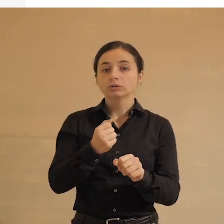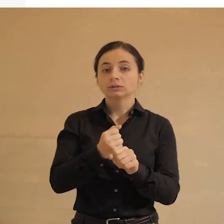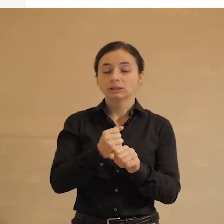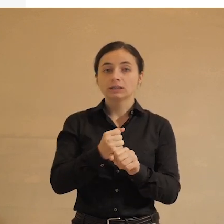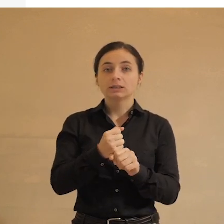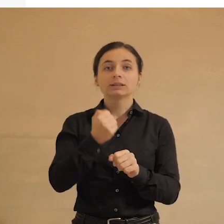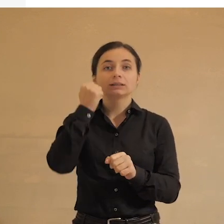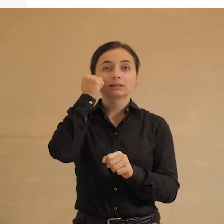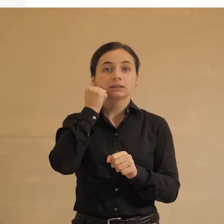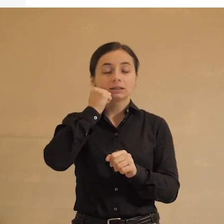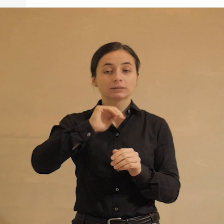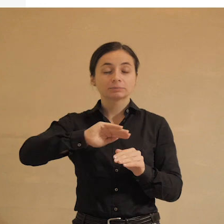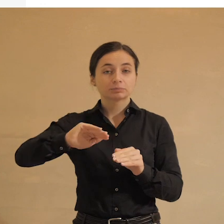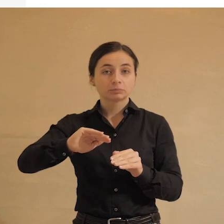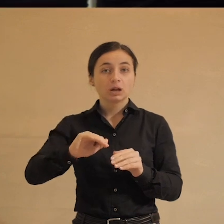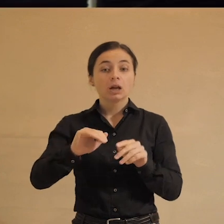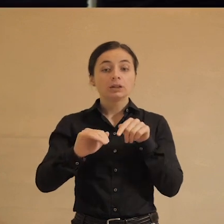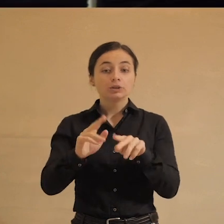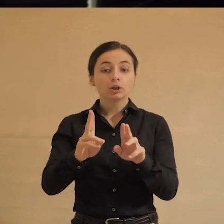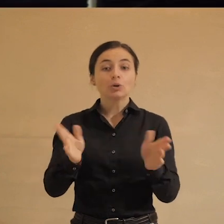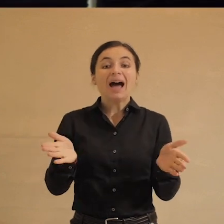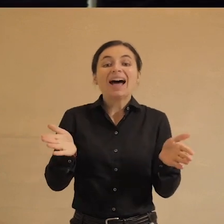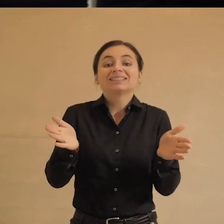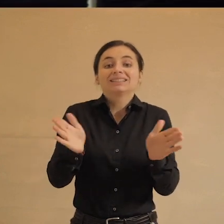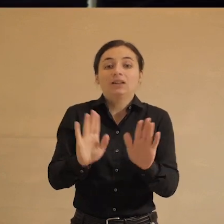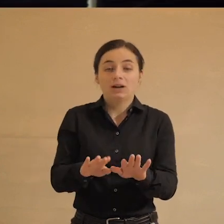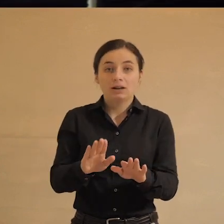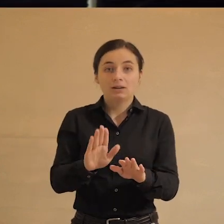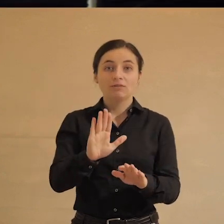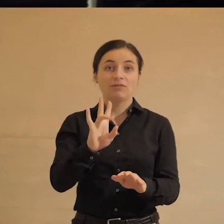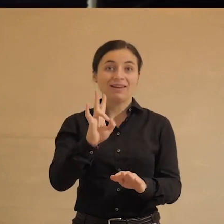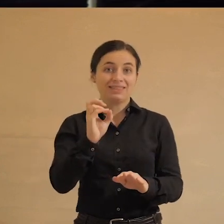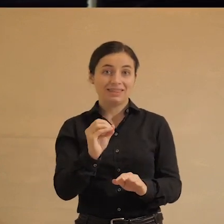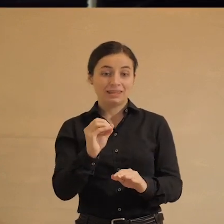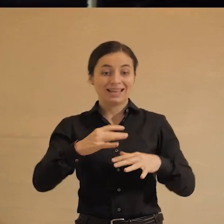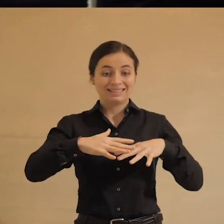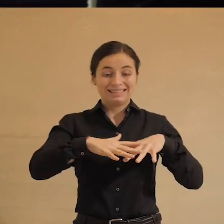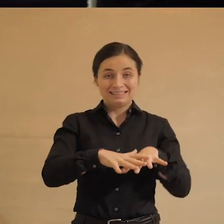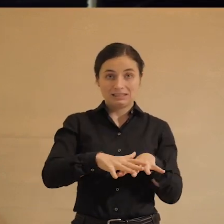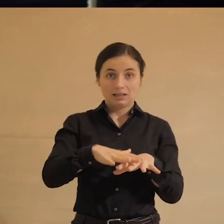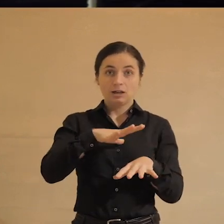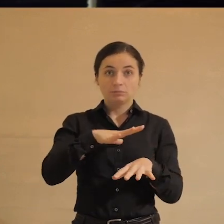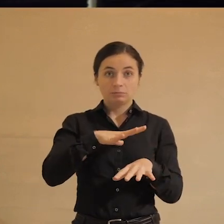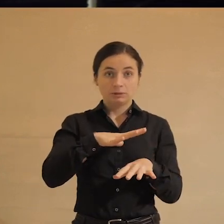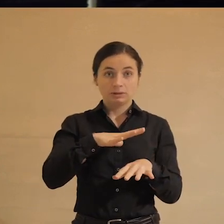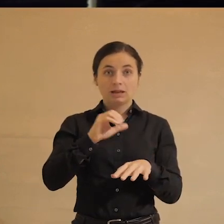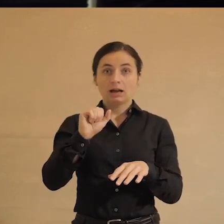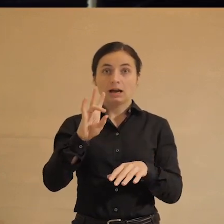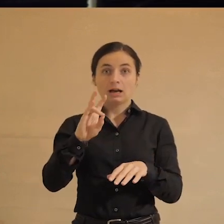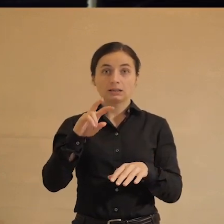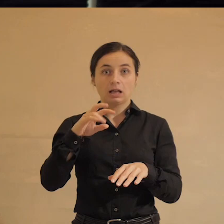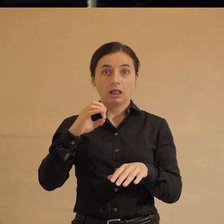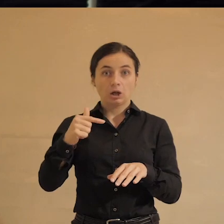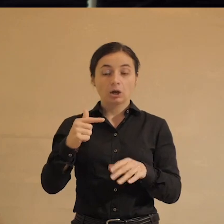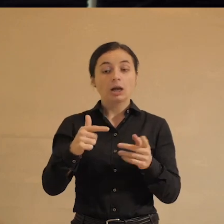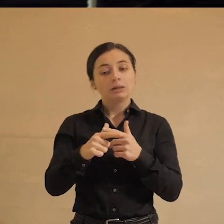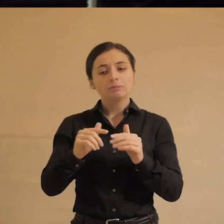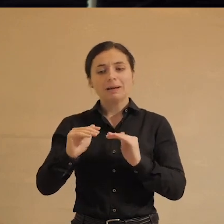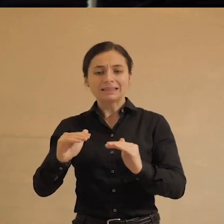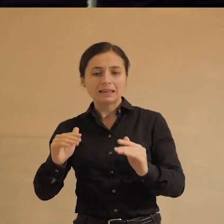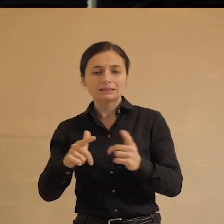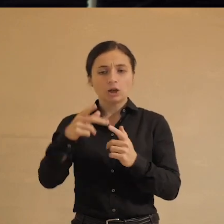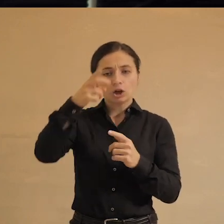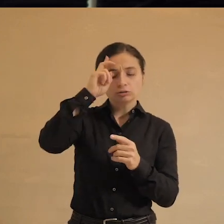старшие поколения. Те, кто еще оставались вне сети и были такими аналоговыми, их либо дети, либо